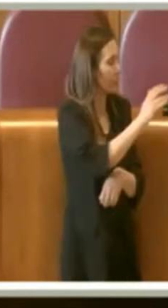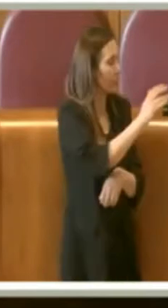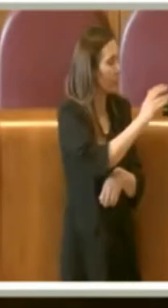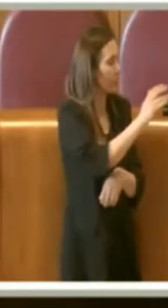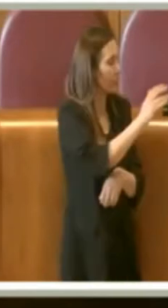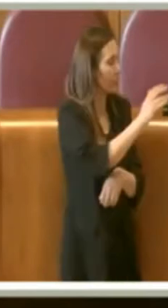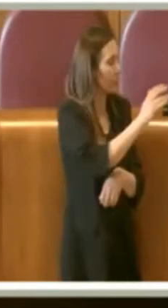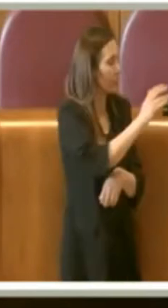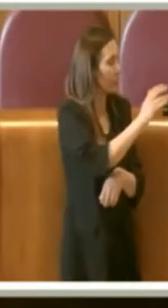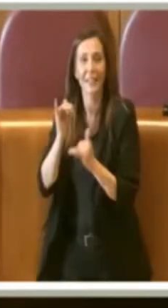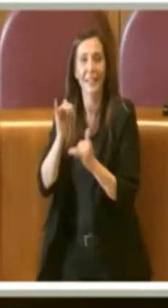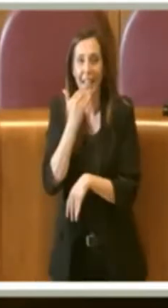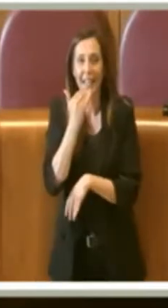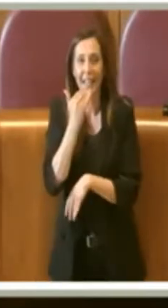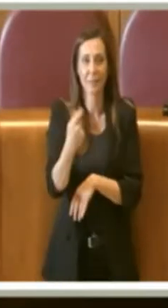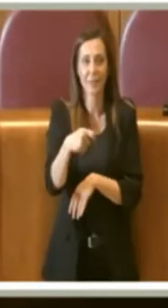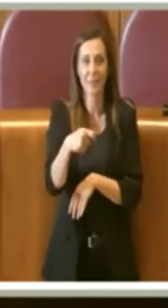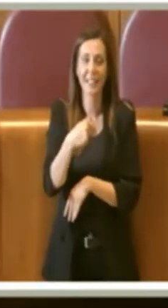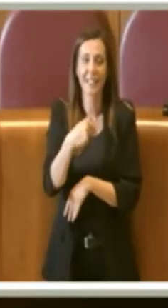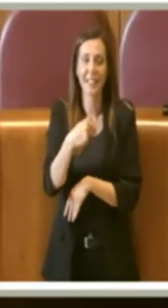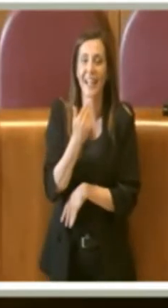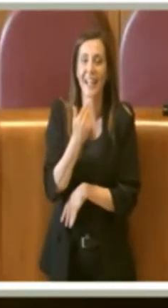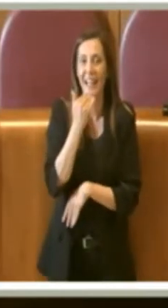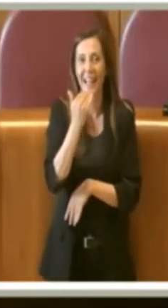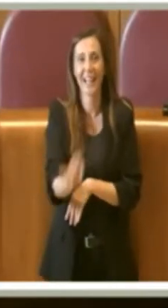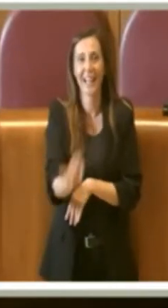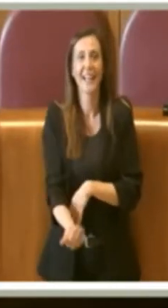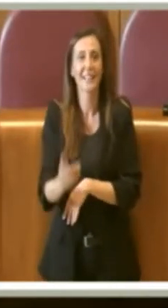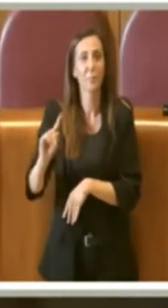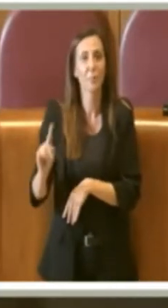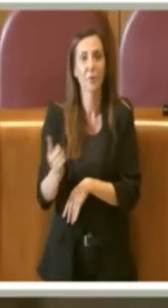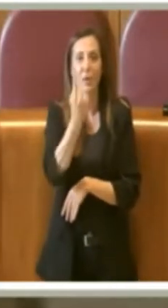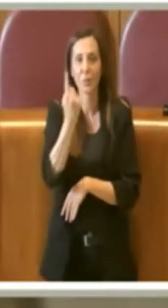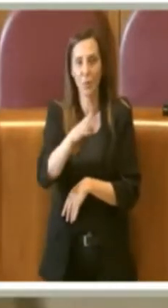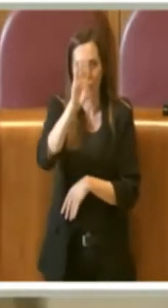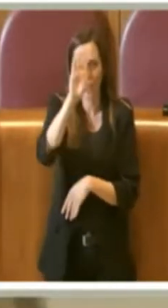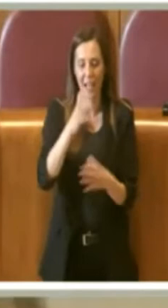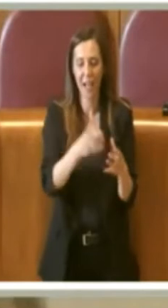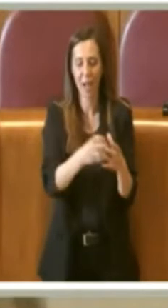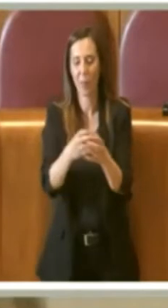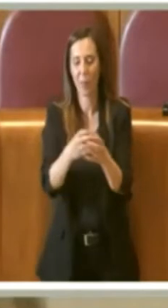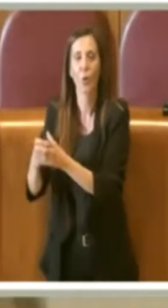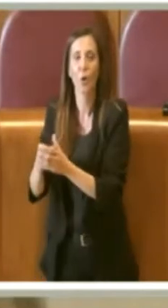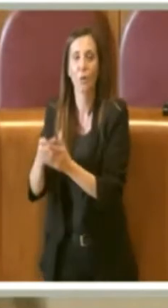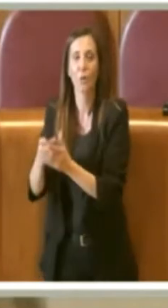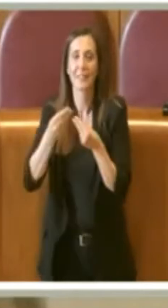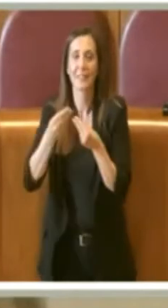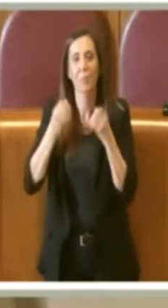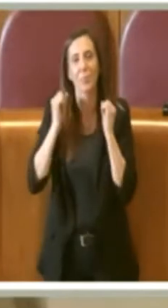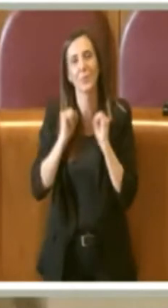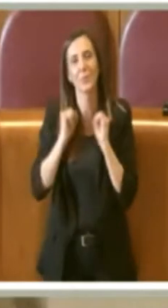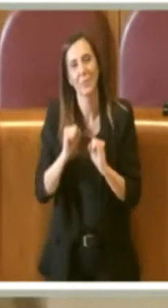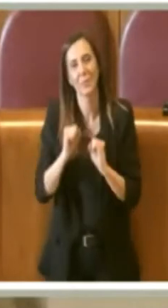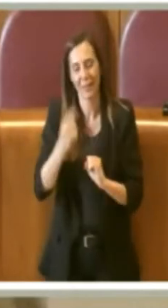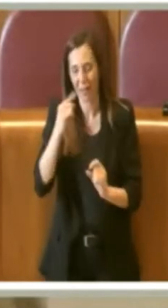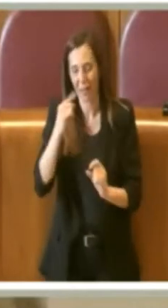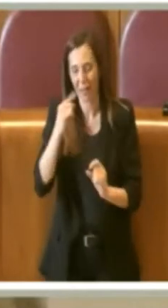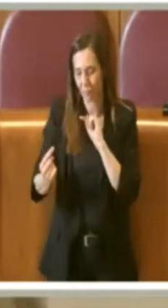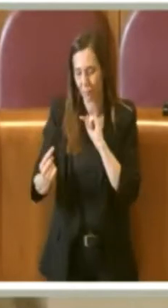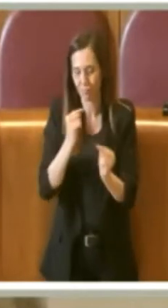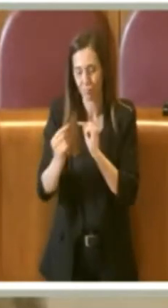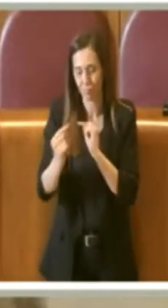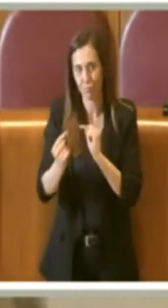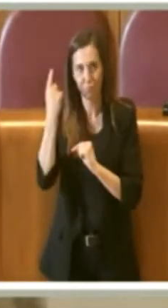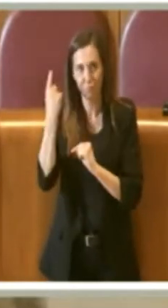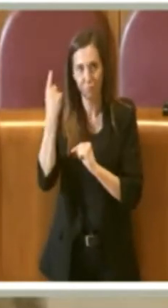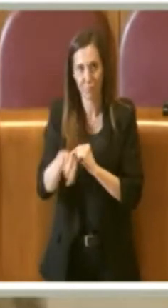Sì, grazie Presidente. Ringrazio innanzitutto i capi gruppo per aver consentito la trattazione di questo